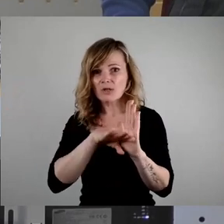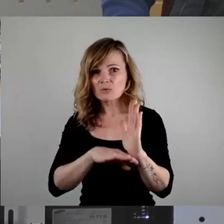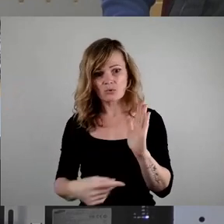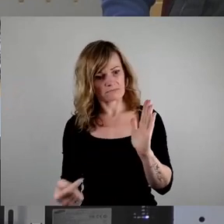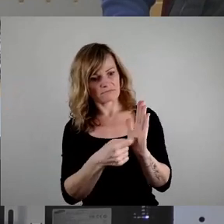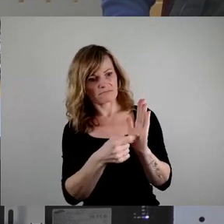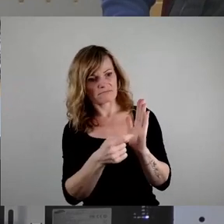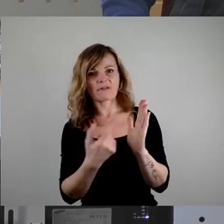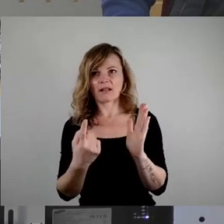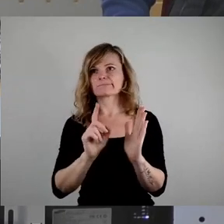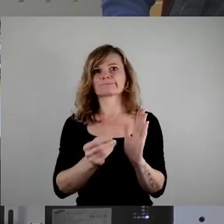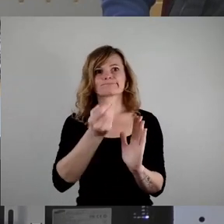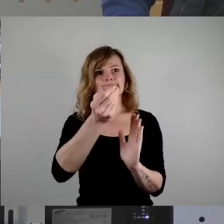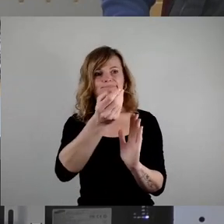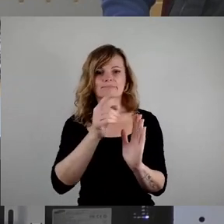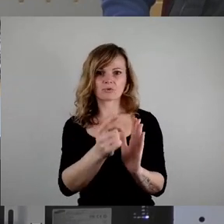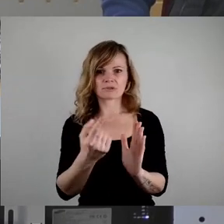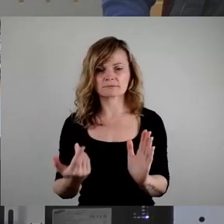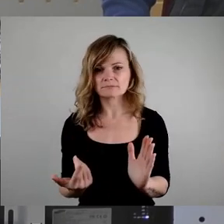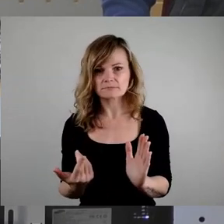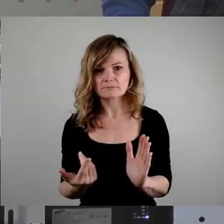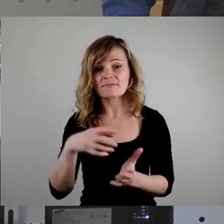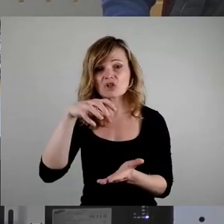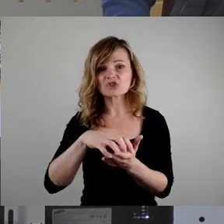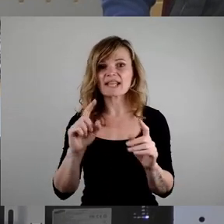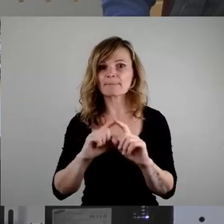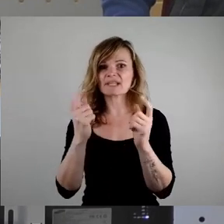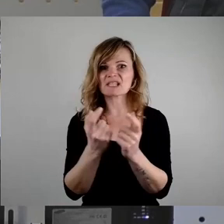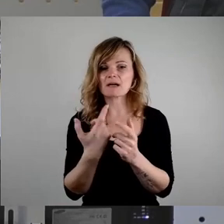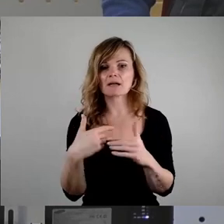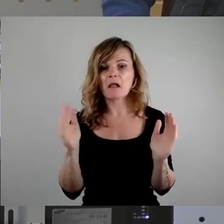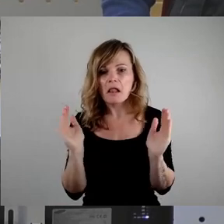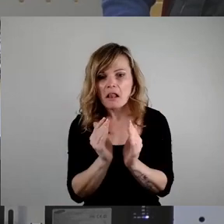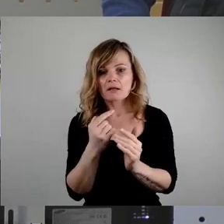die originären Zustände der Stadtbezirke zu eng gefasst sind,